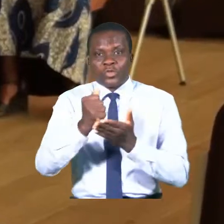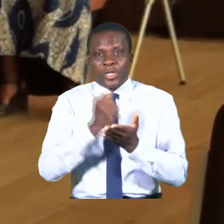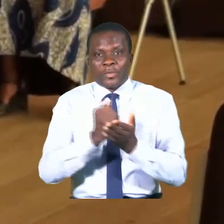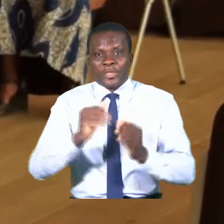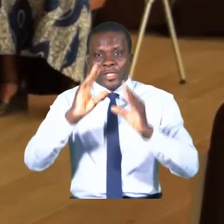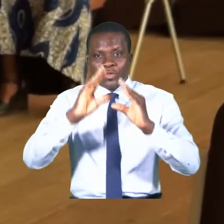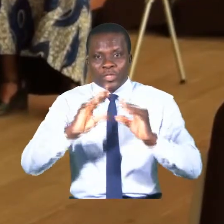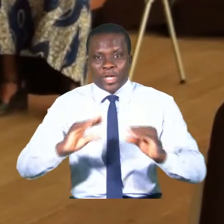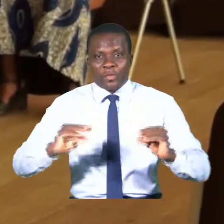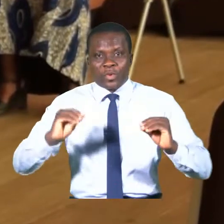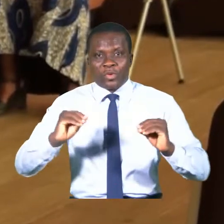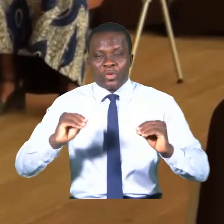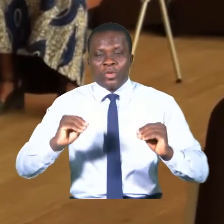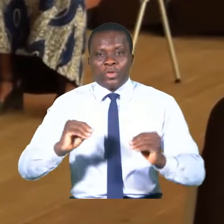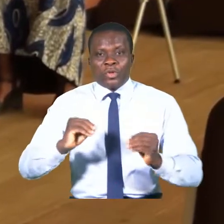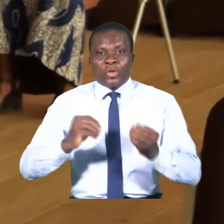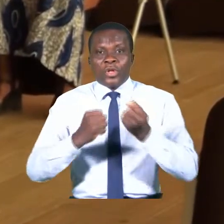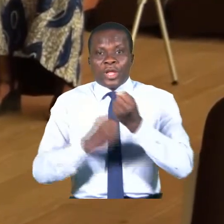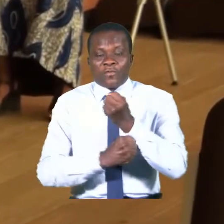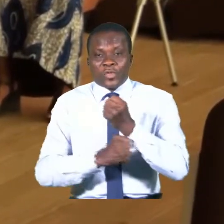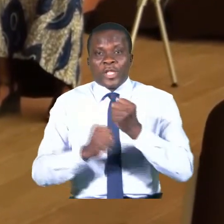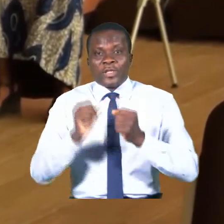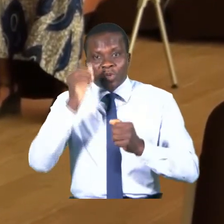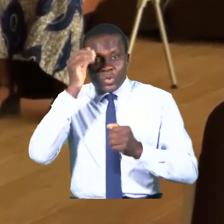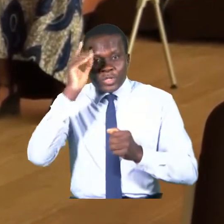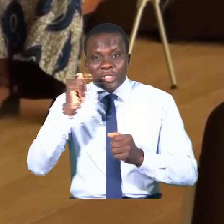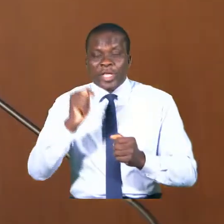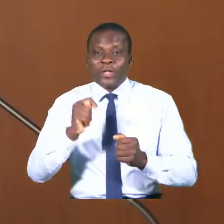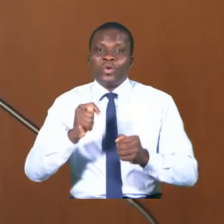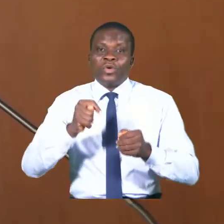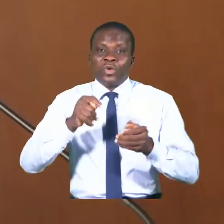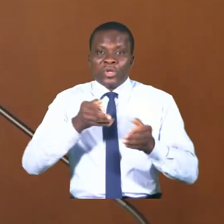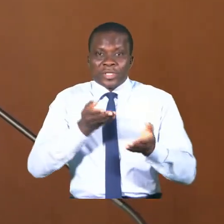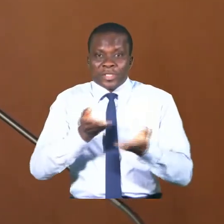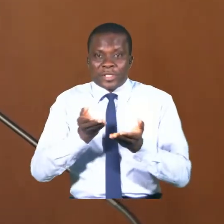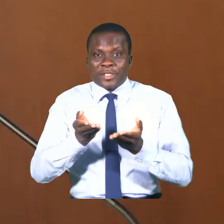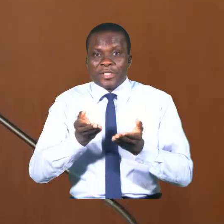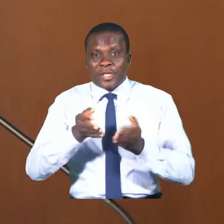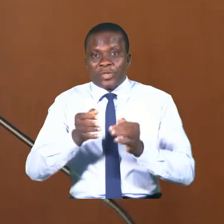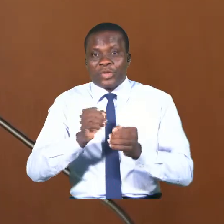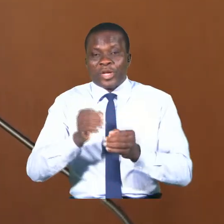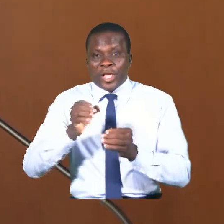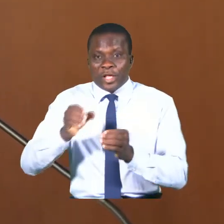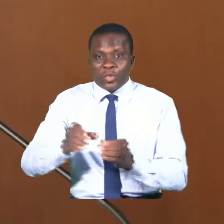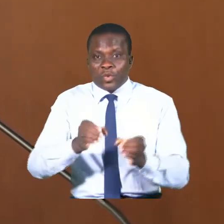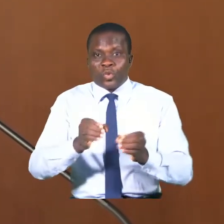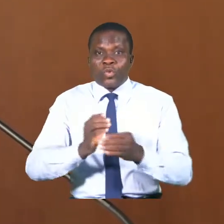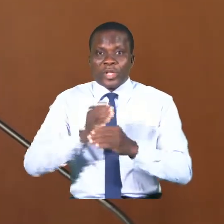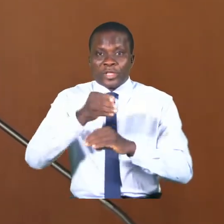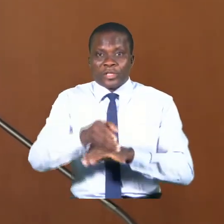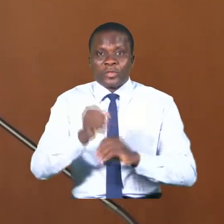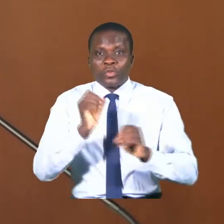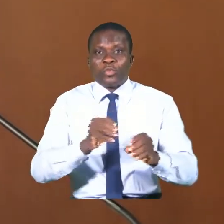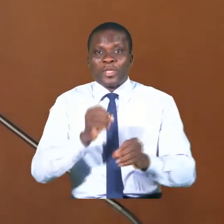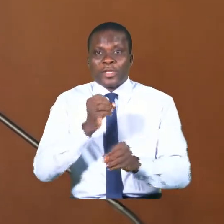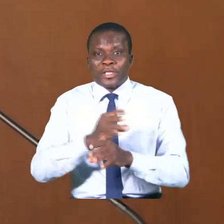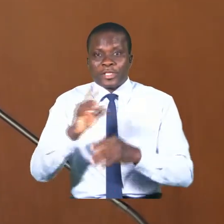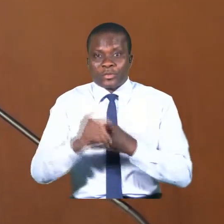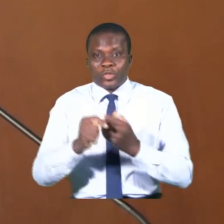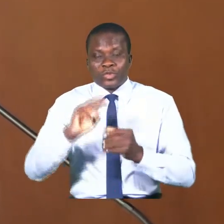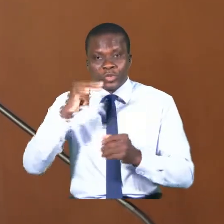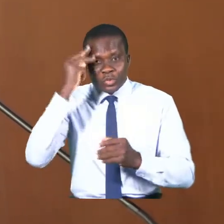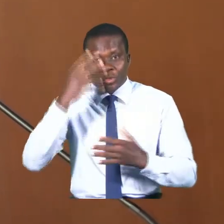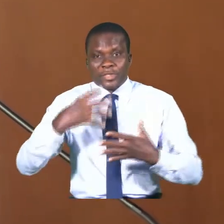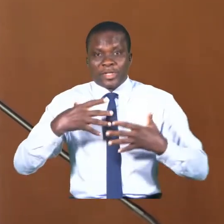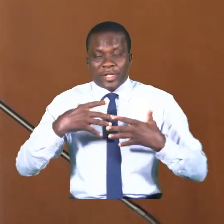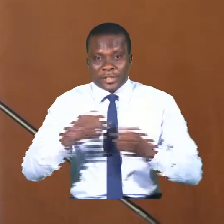Japon, la Fondation Claudine Talon servira de courroie de transmission pour mettre à la disposition du ministère de